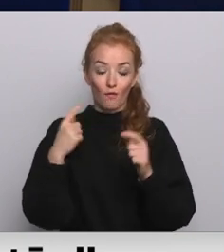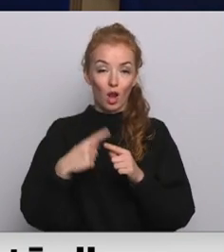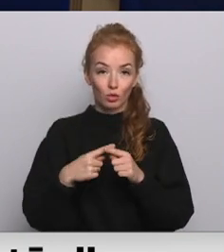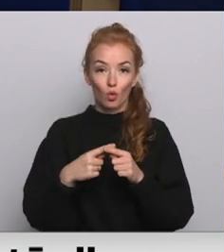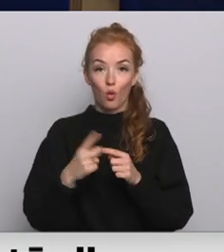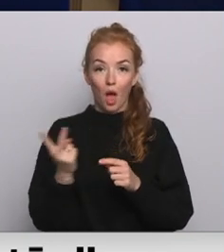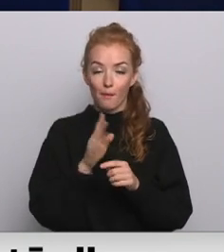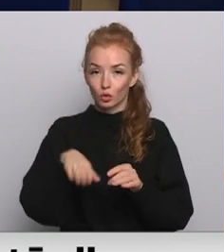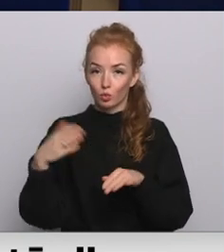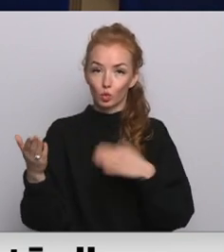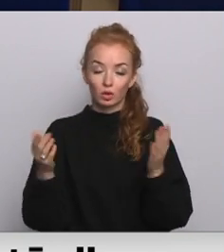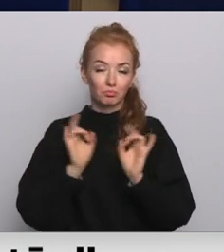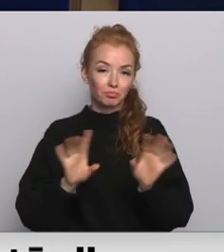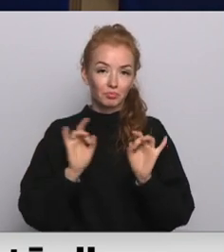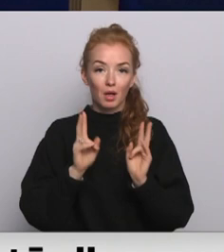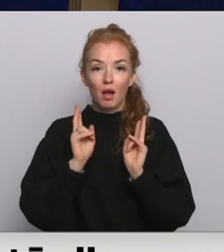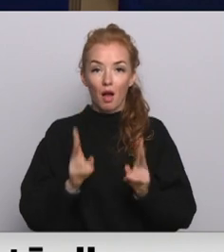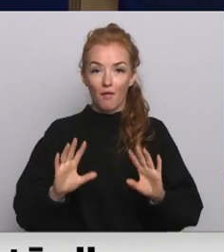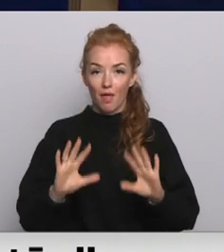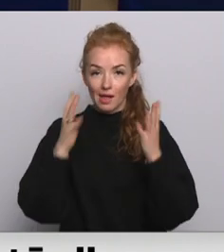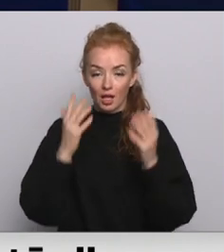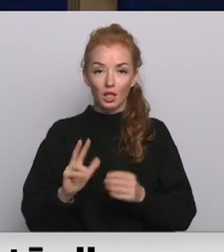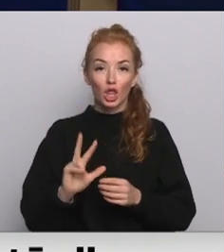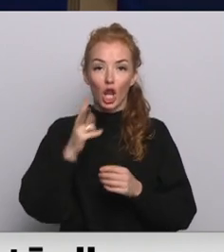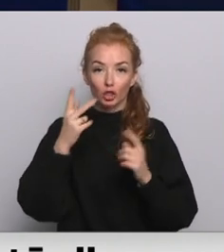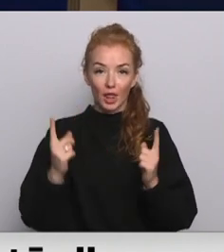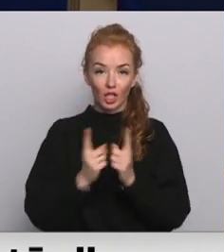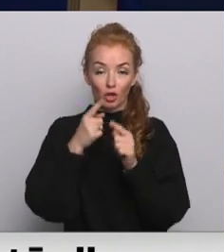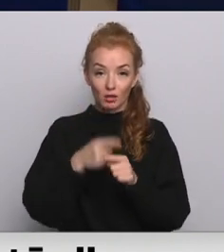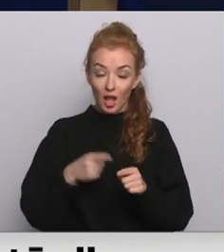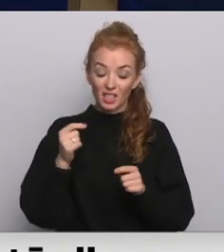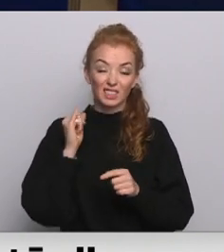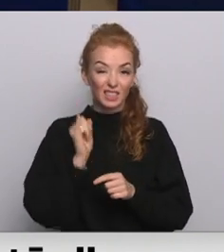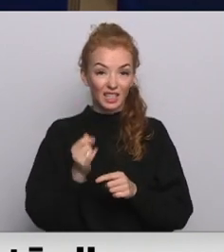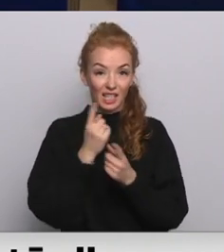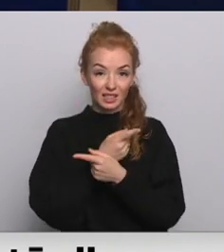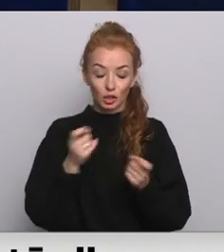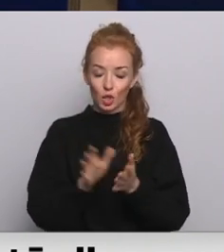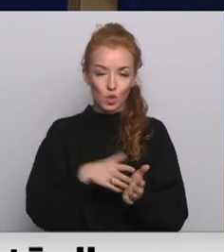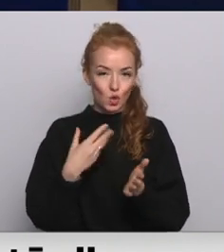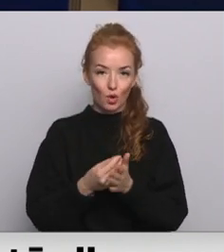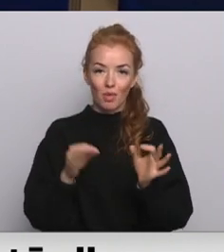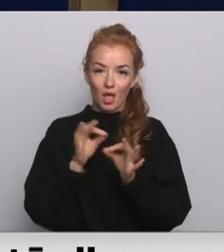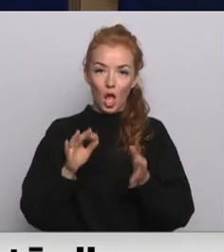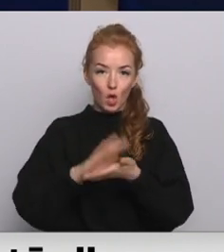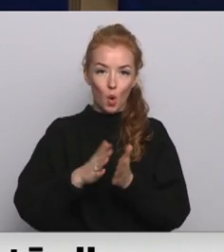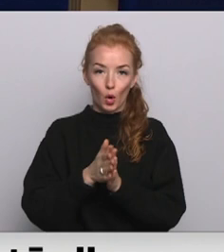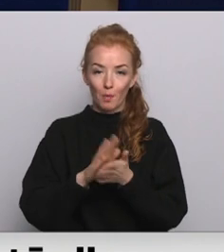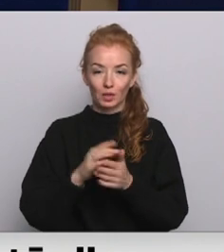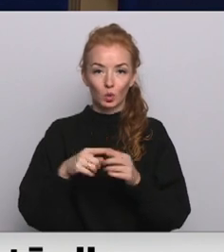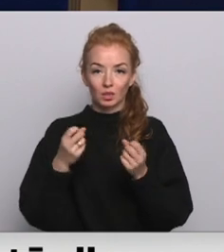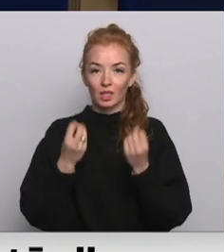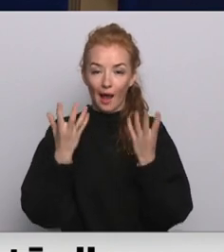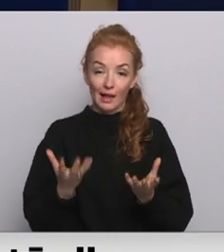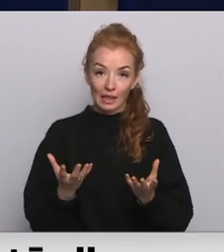informēja par to, kā tad ir gājies nu jau trešajās sarunās. Un sliktā ziņa tāda, ka joprojām nekādu kompromis un skaidrības